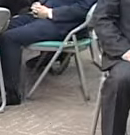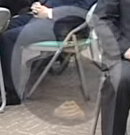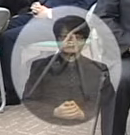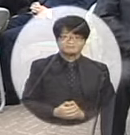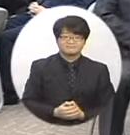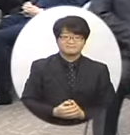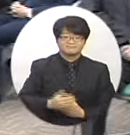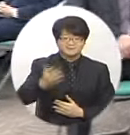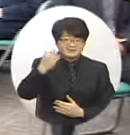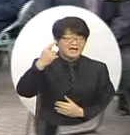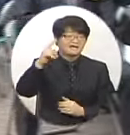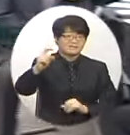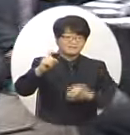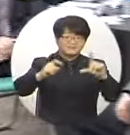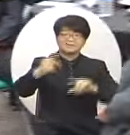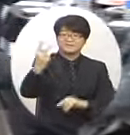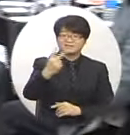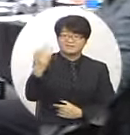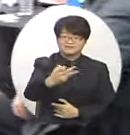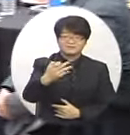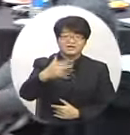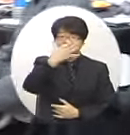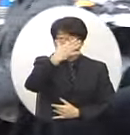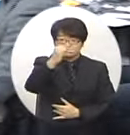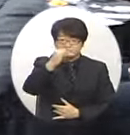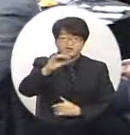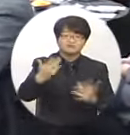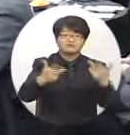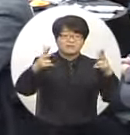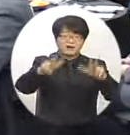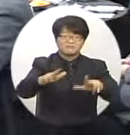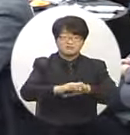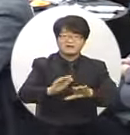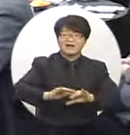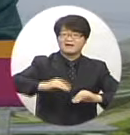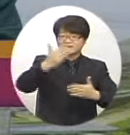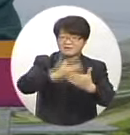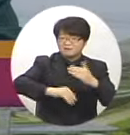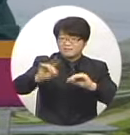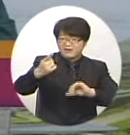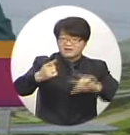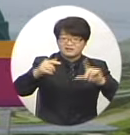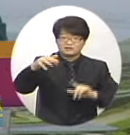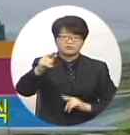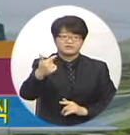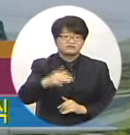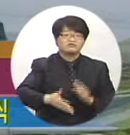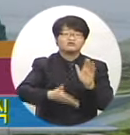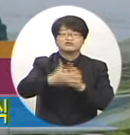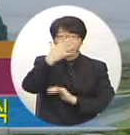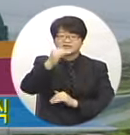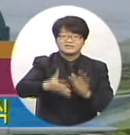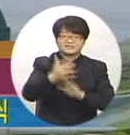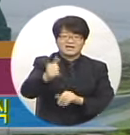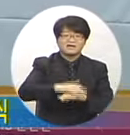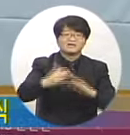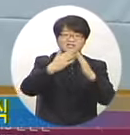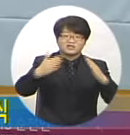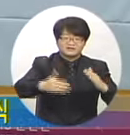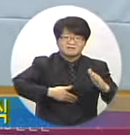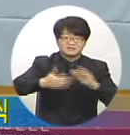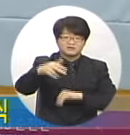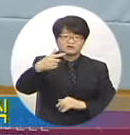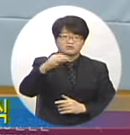지난 10일 2013 순천국제정원박람회 디데이 100일을 맞아 조충훈 순천시장, 박준영 전남도지사,